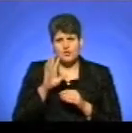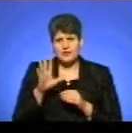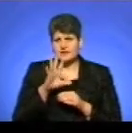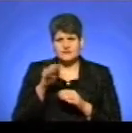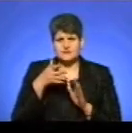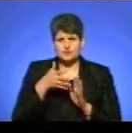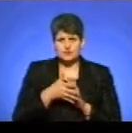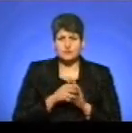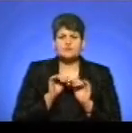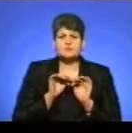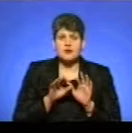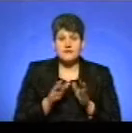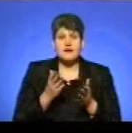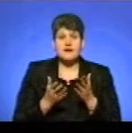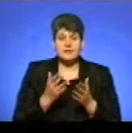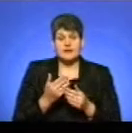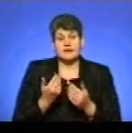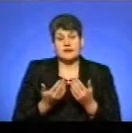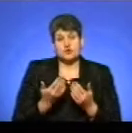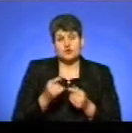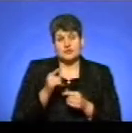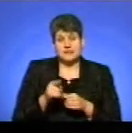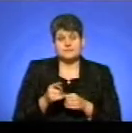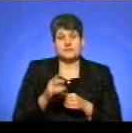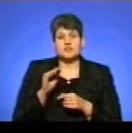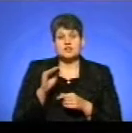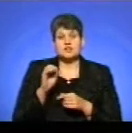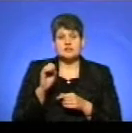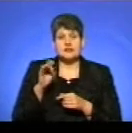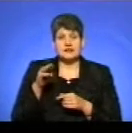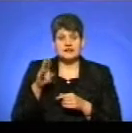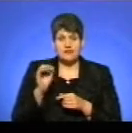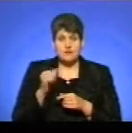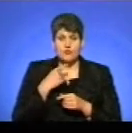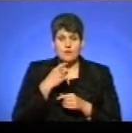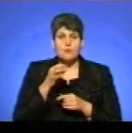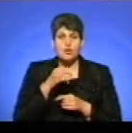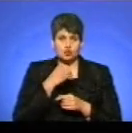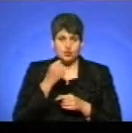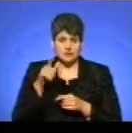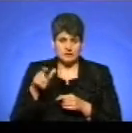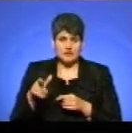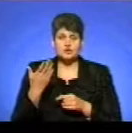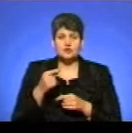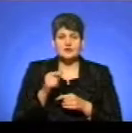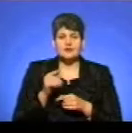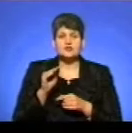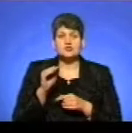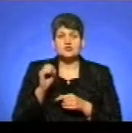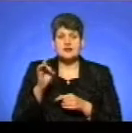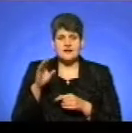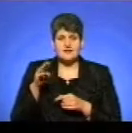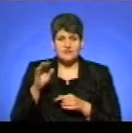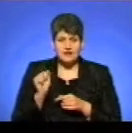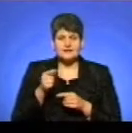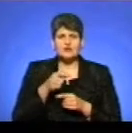зрозумілу річ, але якщо ти жертва насилля, ти доросла